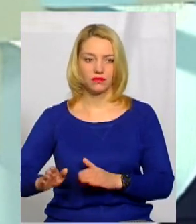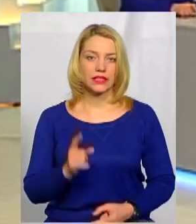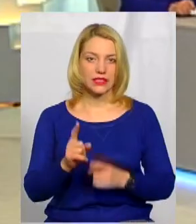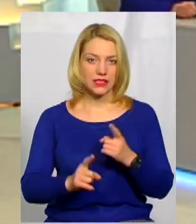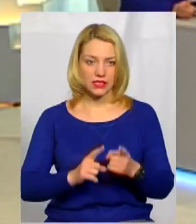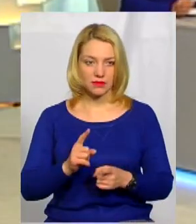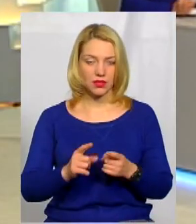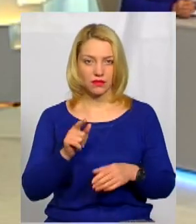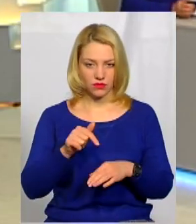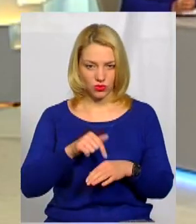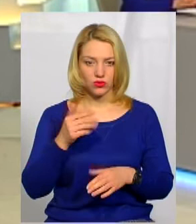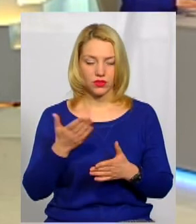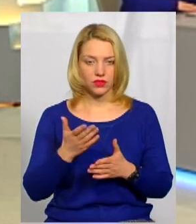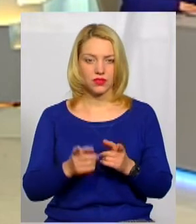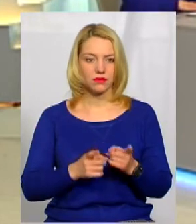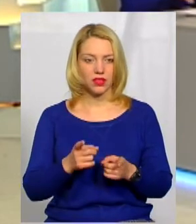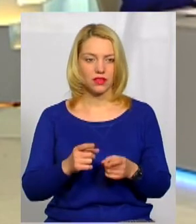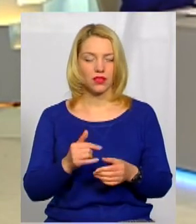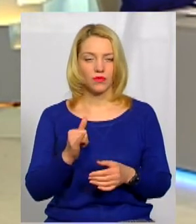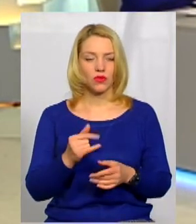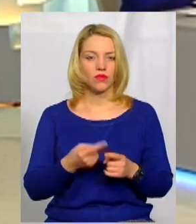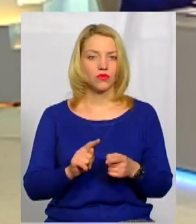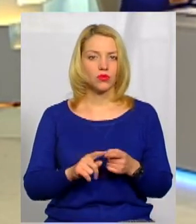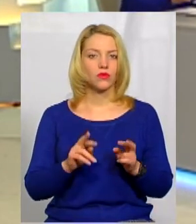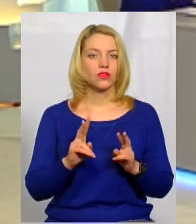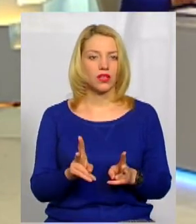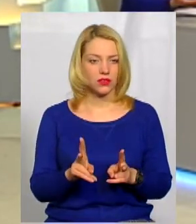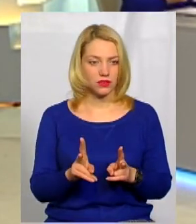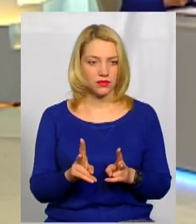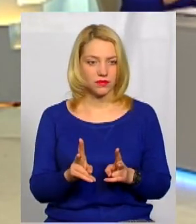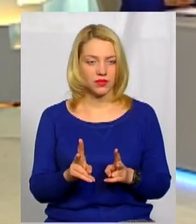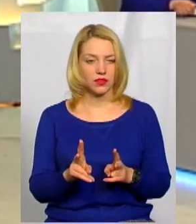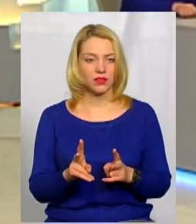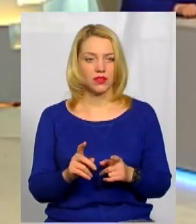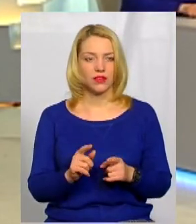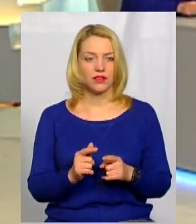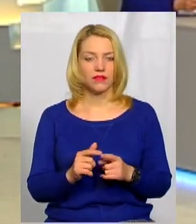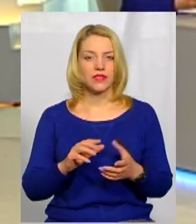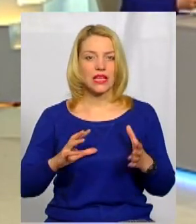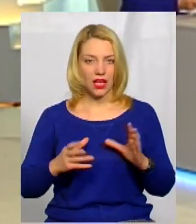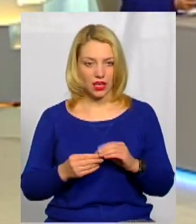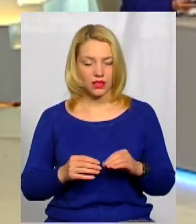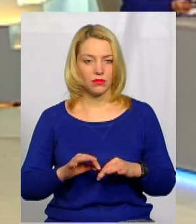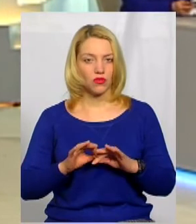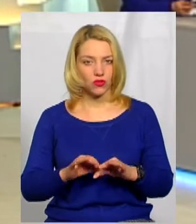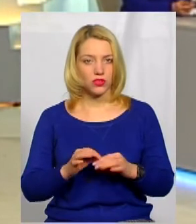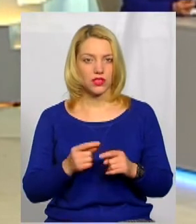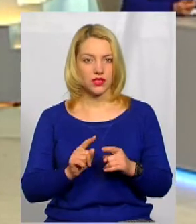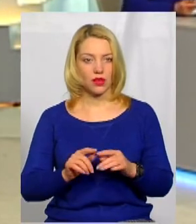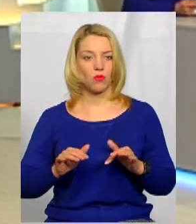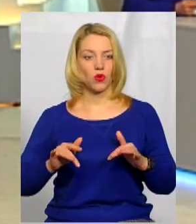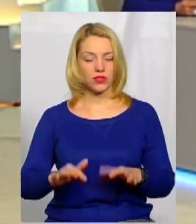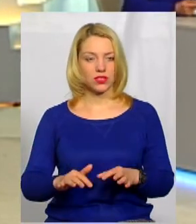Ви відчули якісь зміни у тому, як проходить взагалі сам